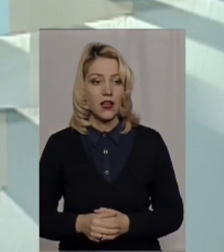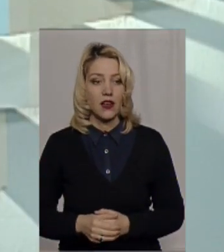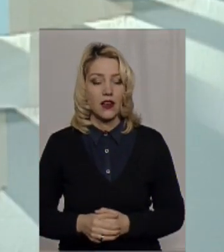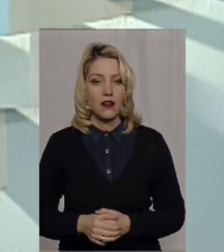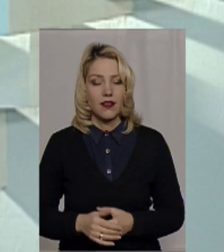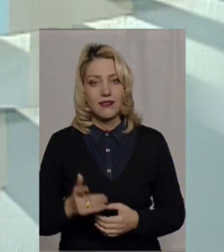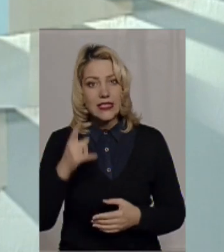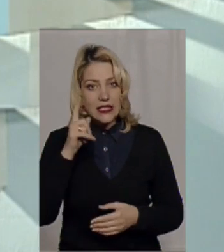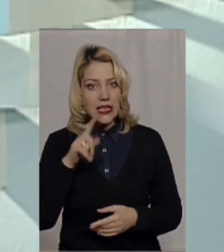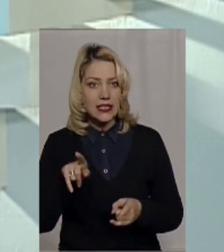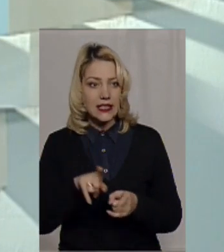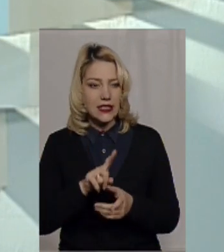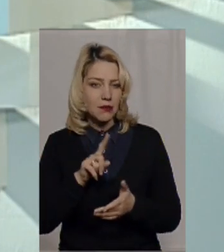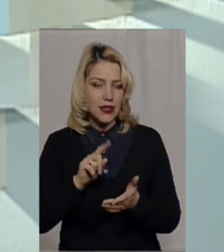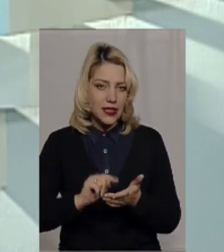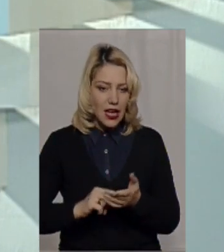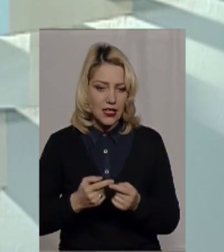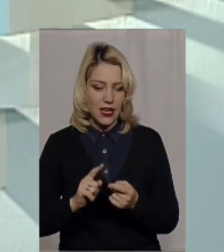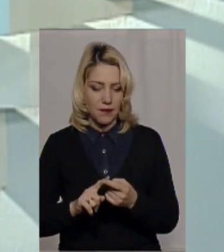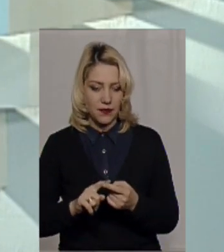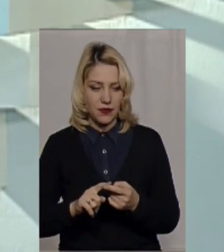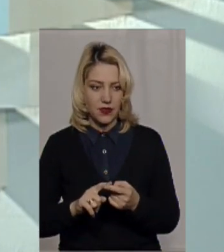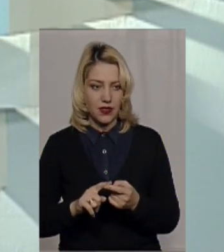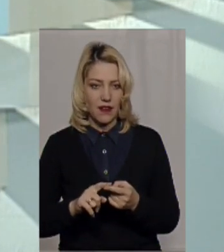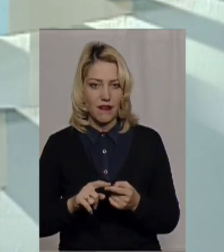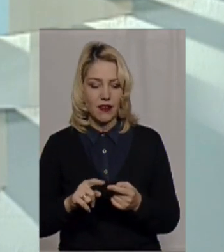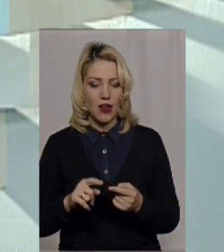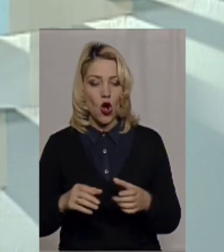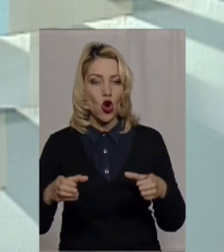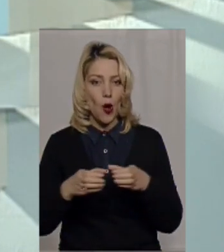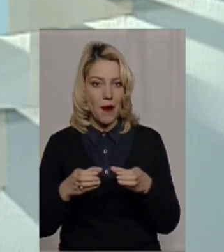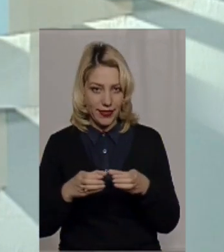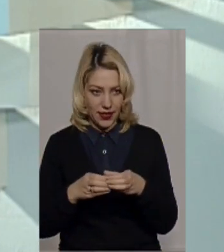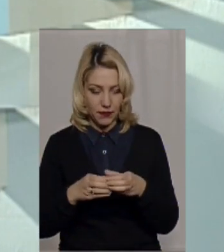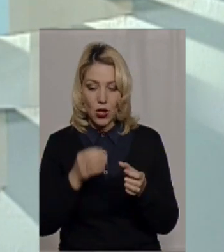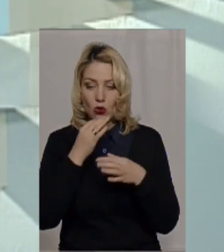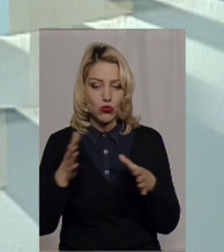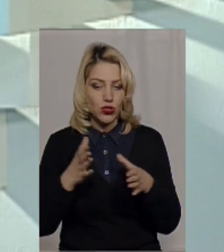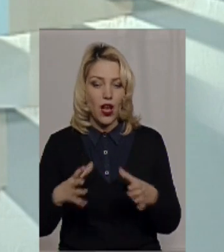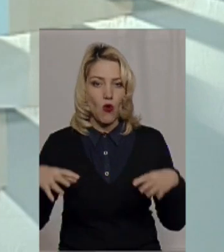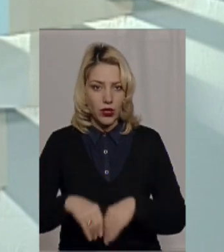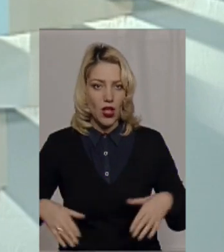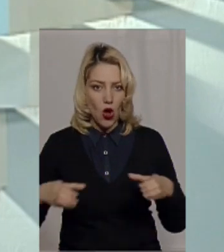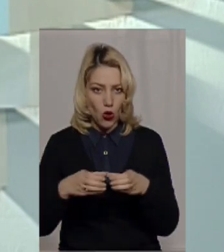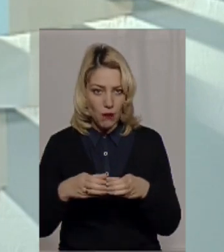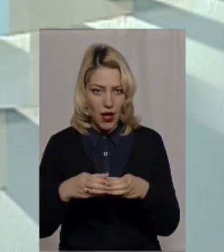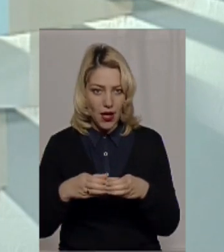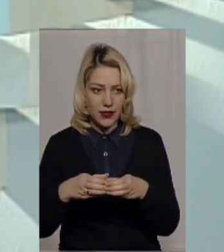ви знаєте, питання, насправді, власні проєкти ОТГ, громада, будь-яка об'єднана громада,